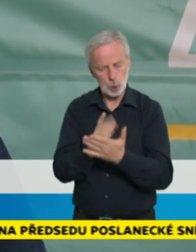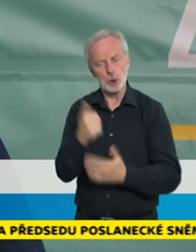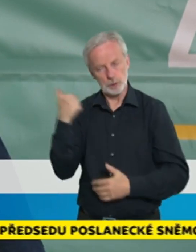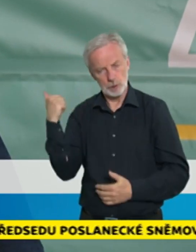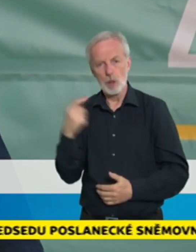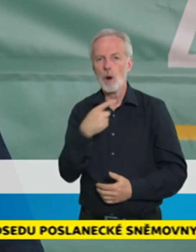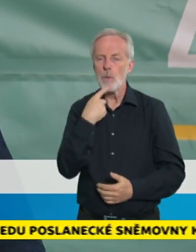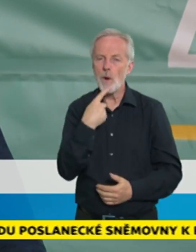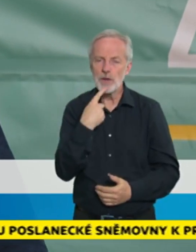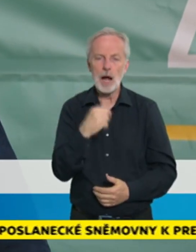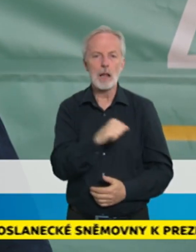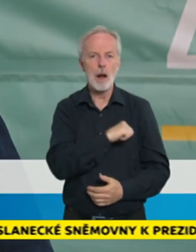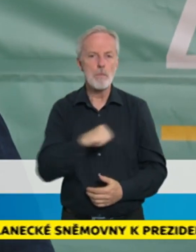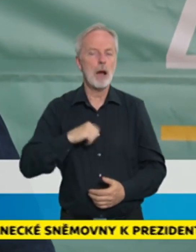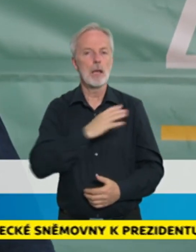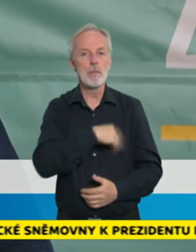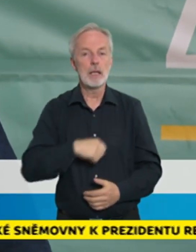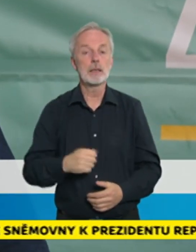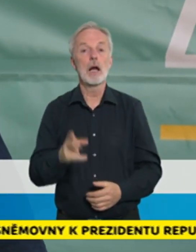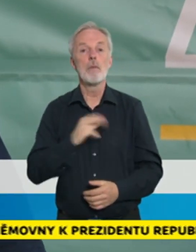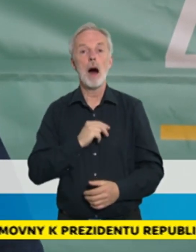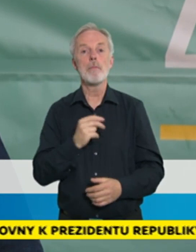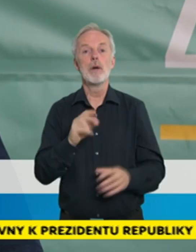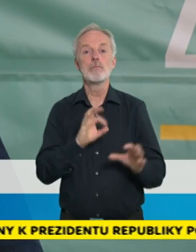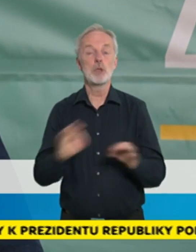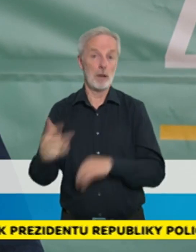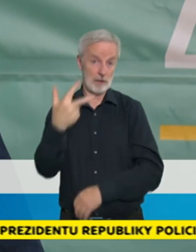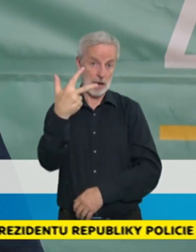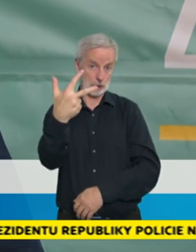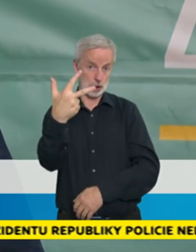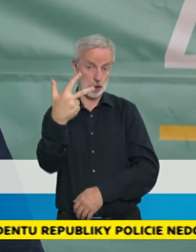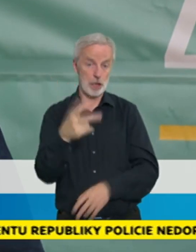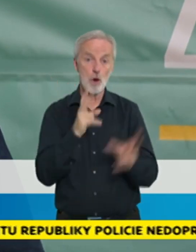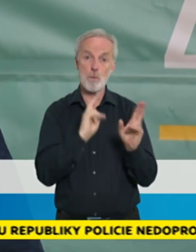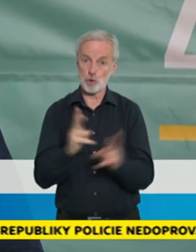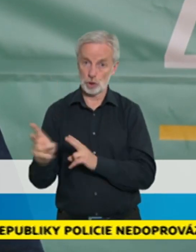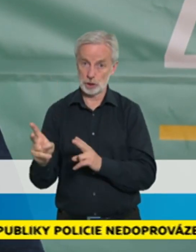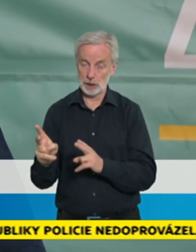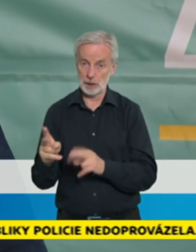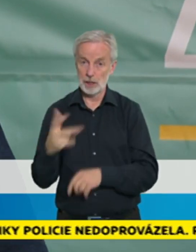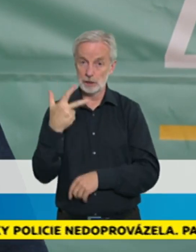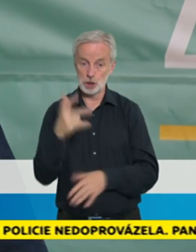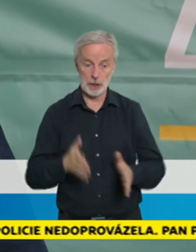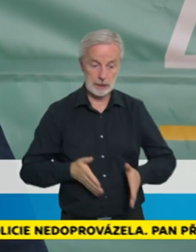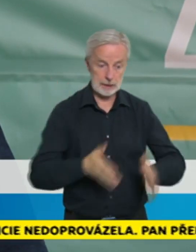varianty, tři scénáře. Bude o nich mluvit i pan profesor Dušek. My jsme na to ze strany